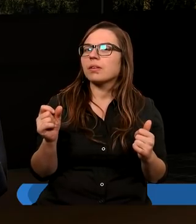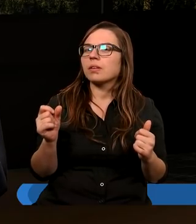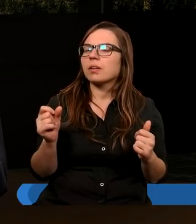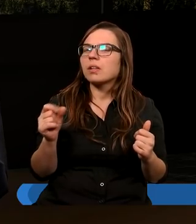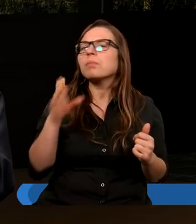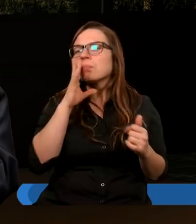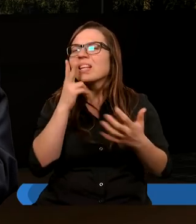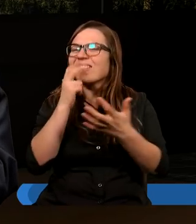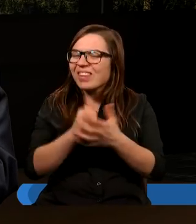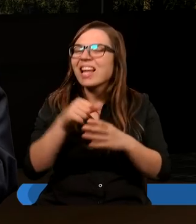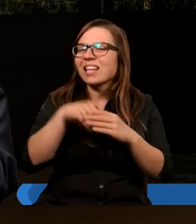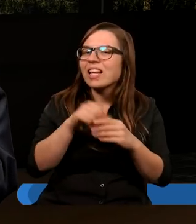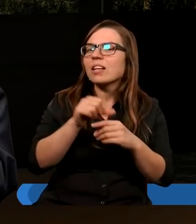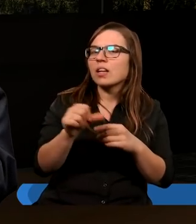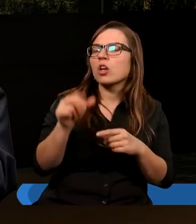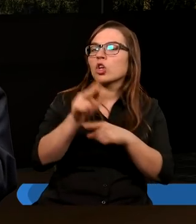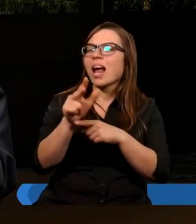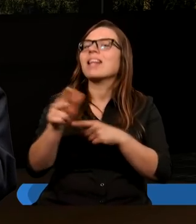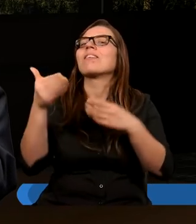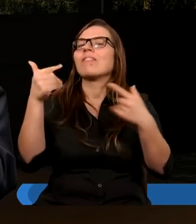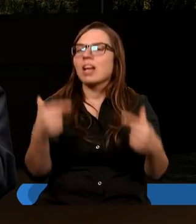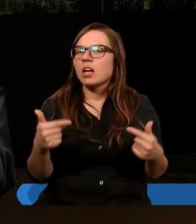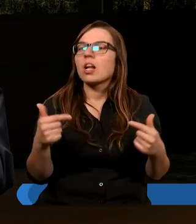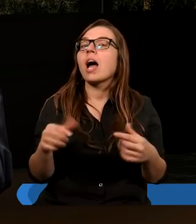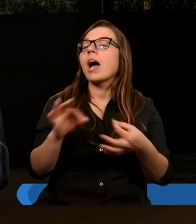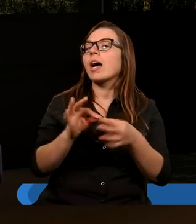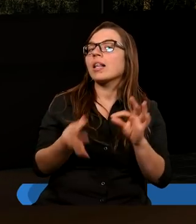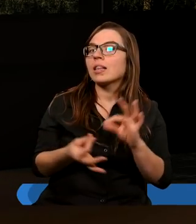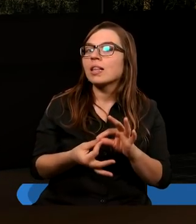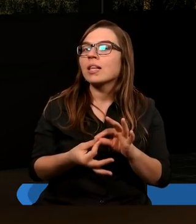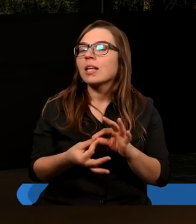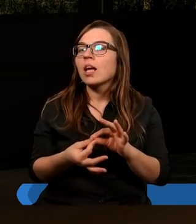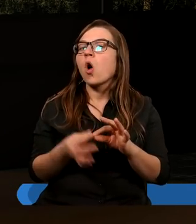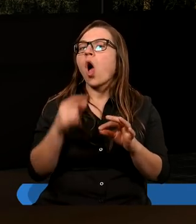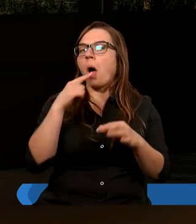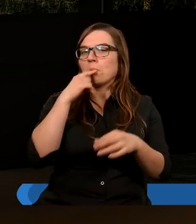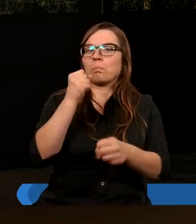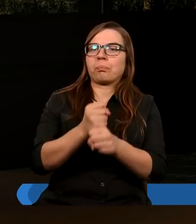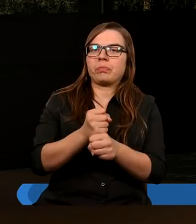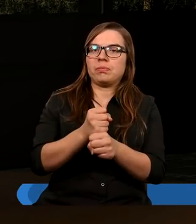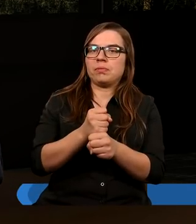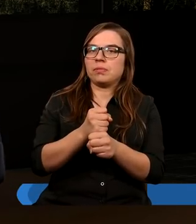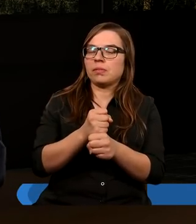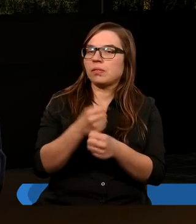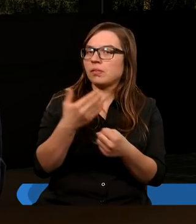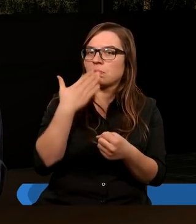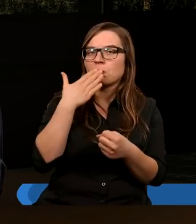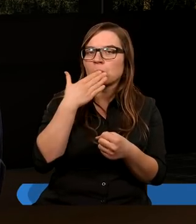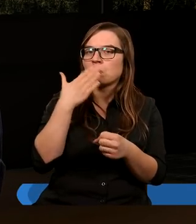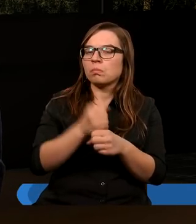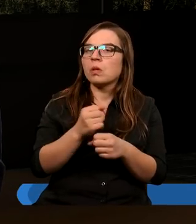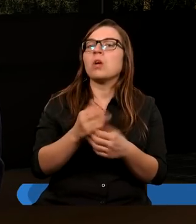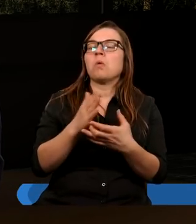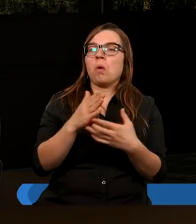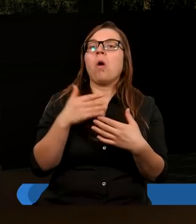stwierdzenie w 13 wierszu. A gdy umilkli, wypowiedzieli